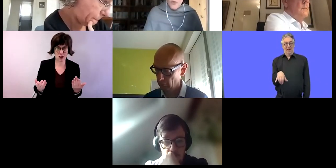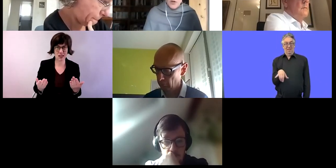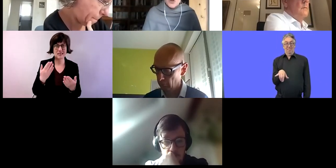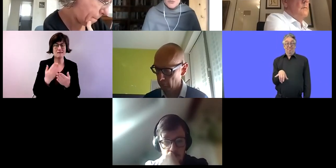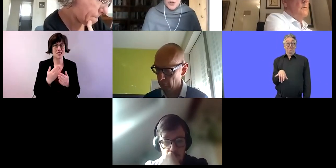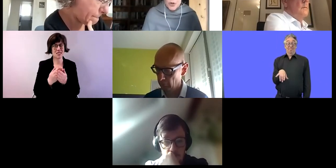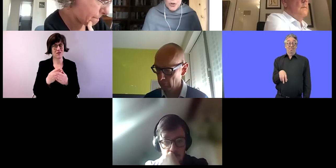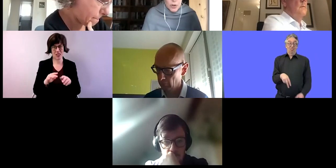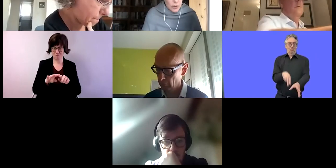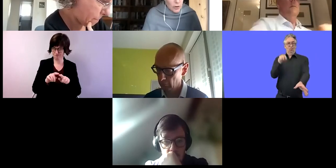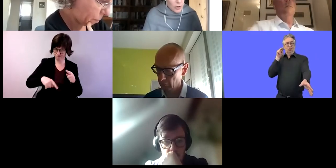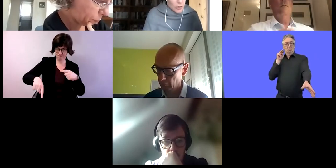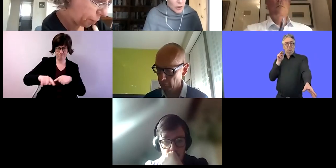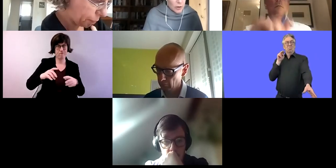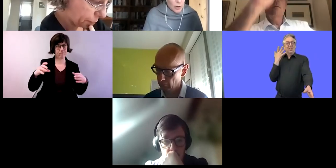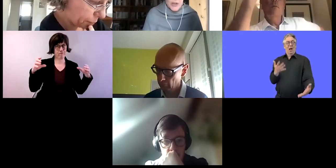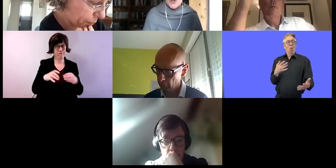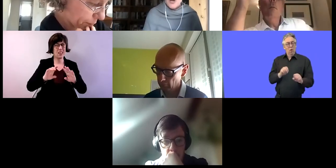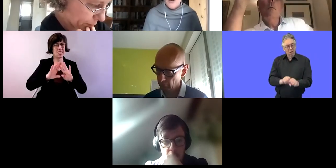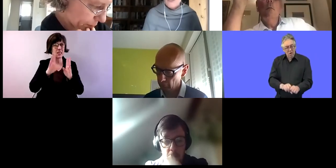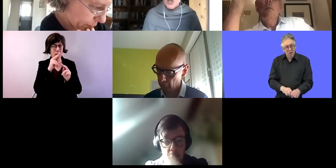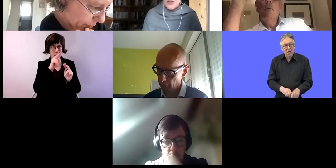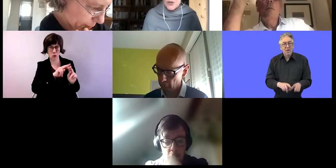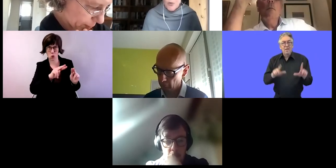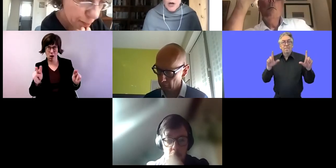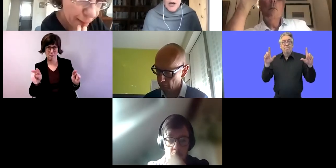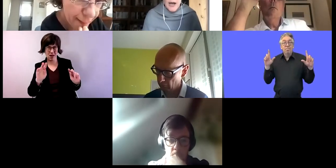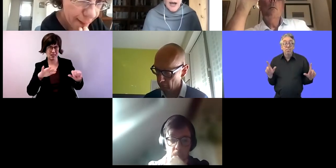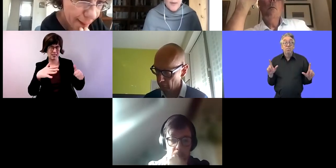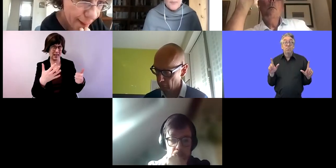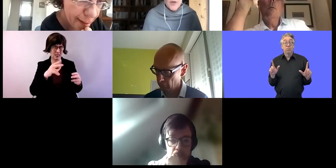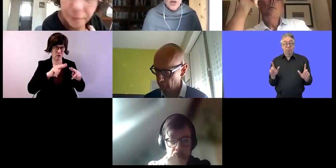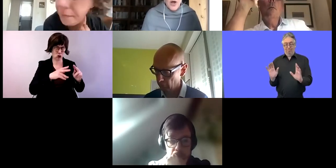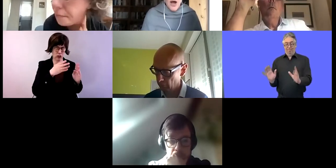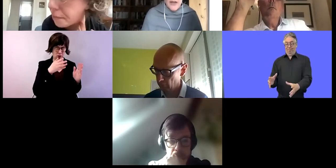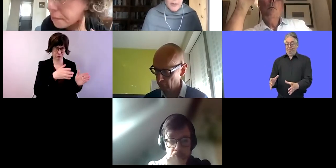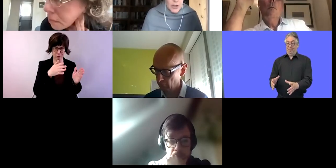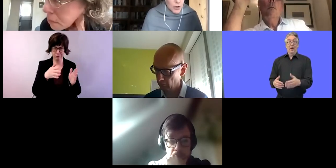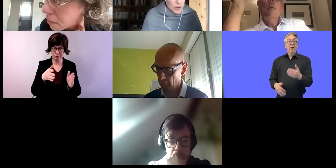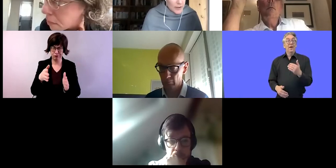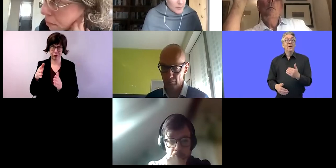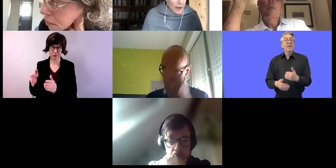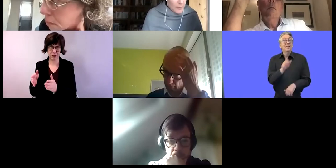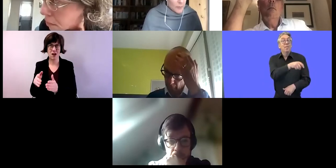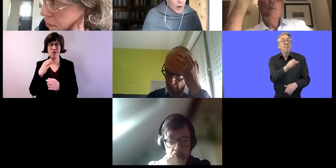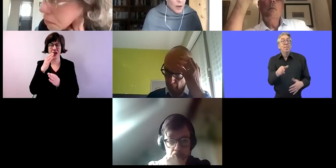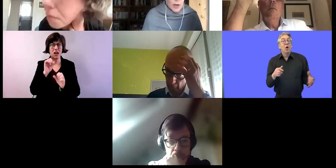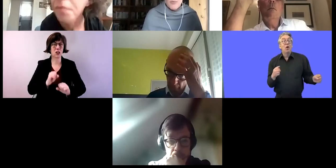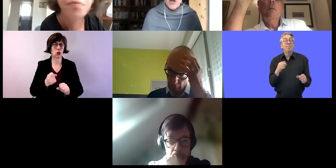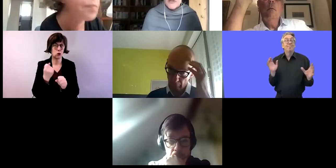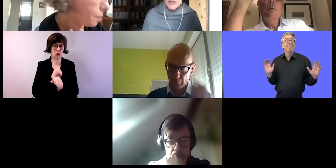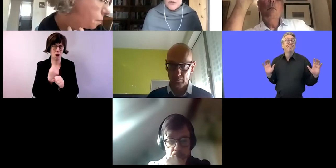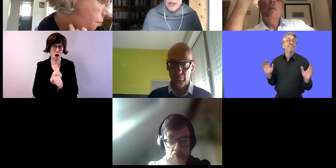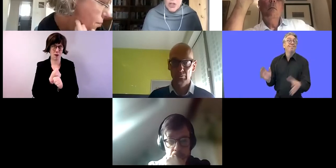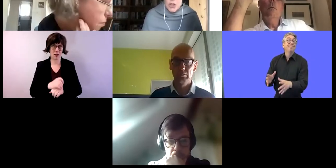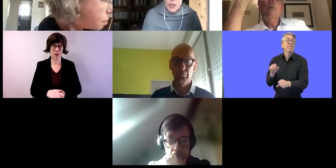überspannende oder gesamtheitliche Rahmen zur Frage der geschützten Arbeit jetzt. Wie schon